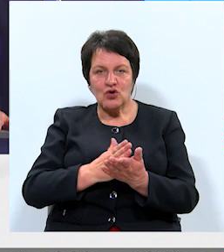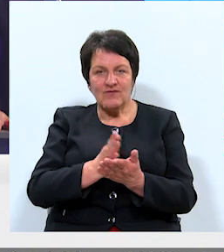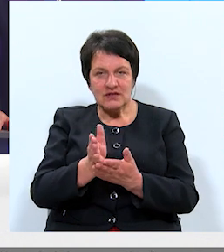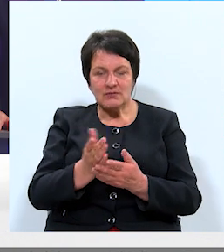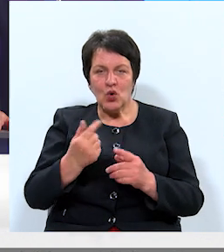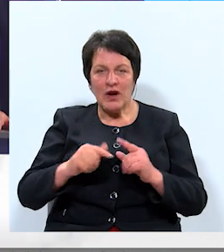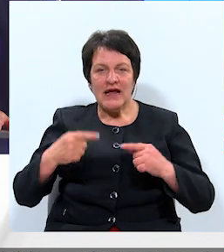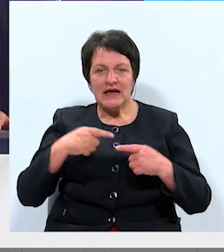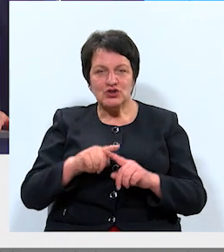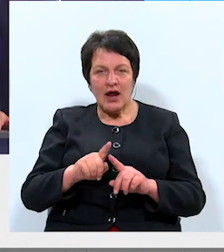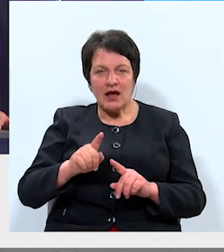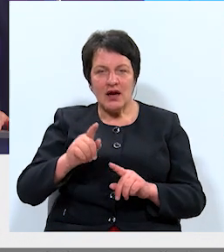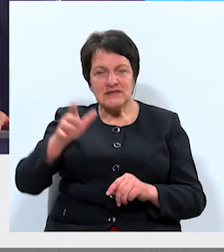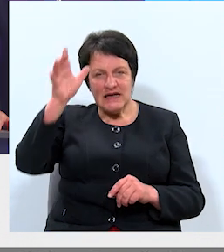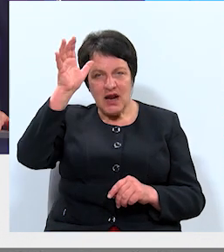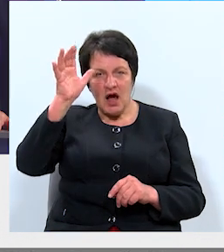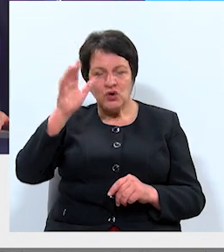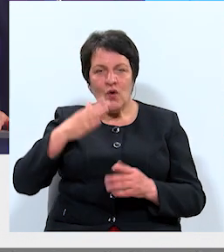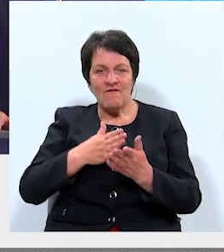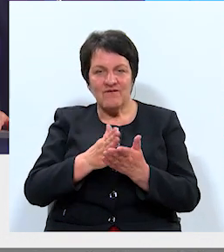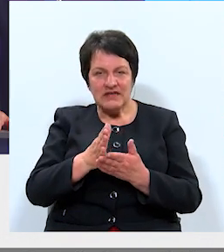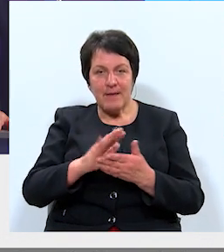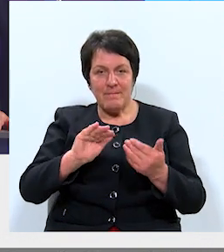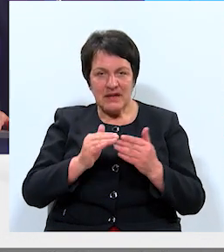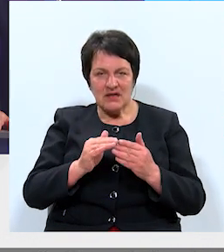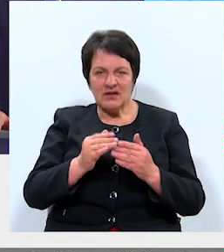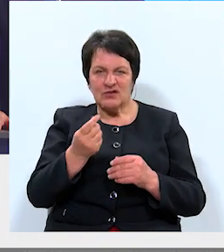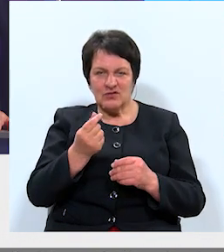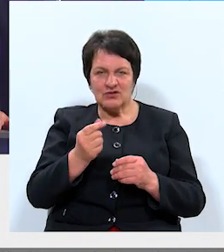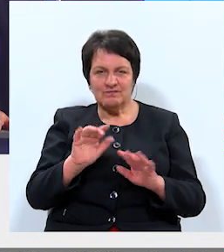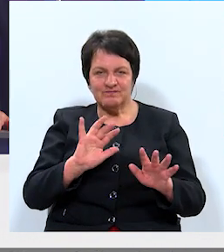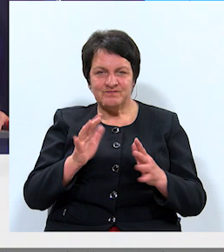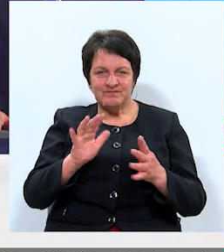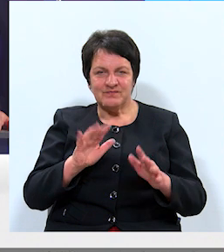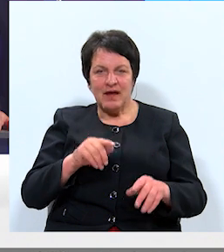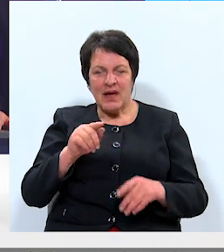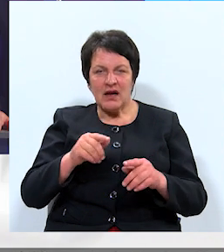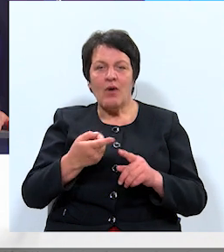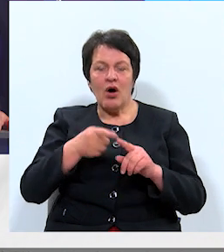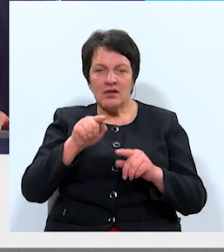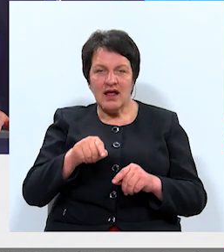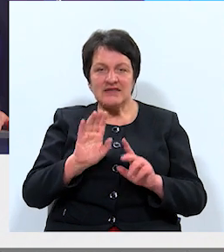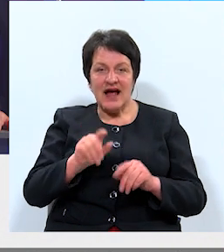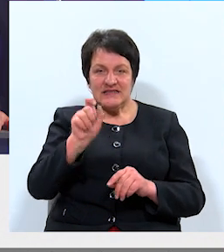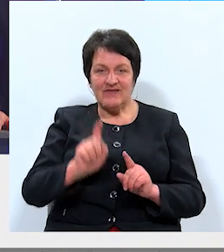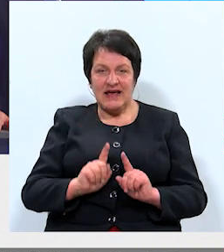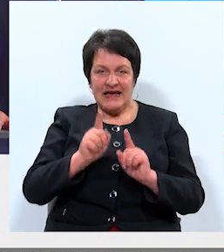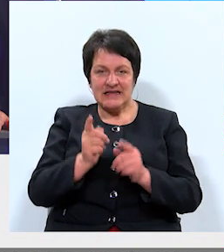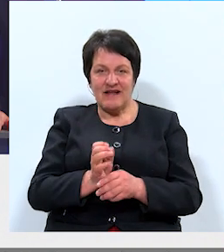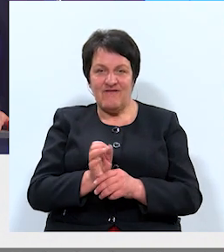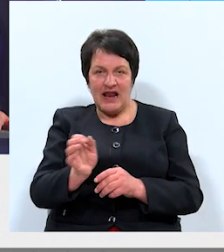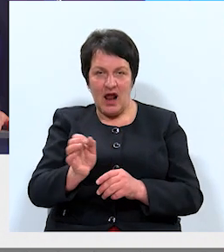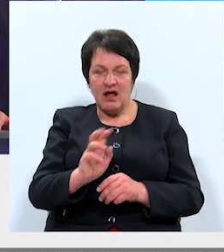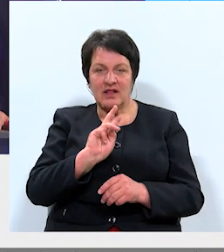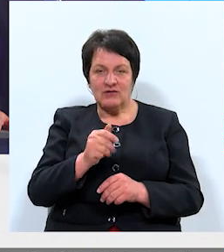un ka inženieru zinātiņu virziens pilsētā kā tāds drusku pieklībo tādā ziņā, ka cilvēki iestājas filiālē ar tev,